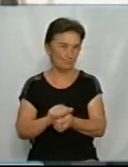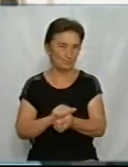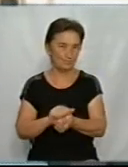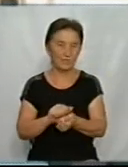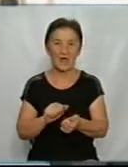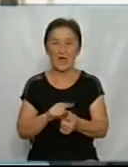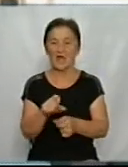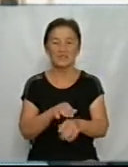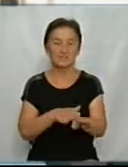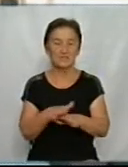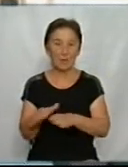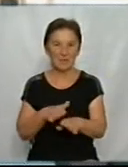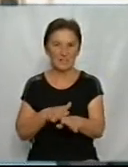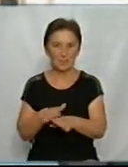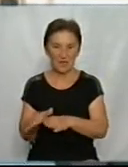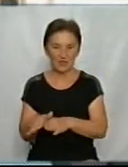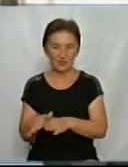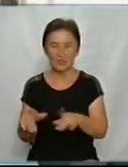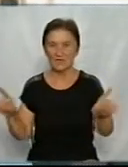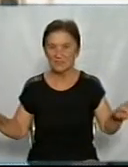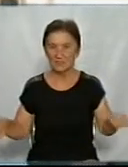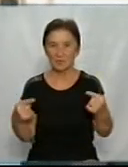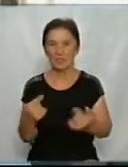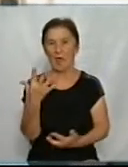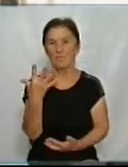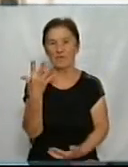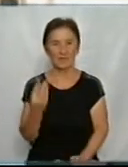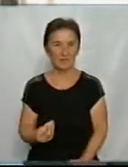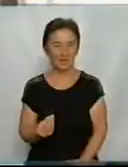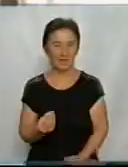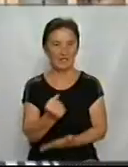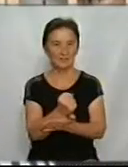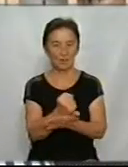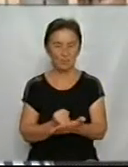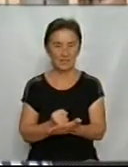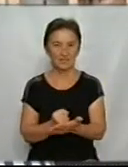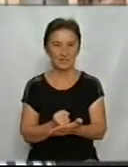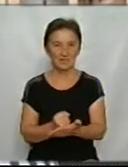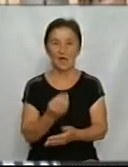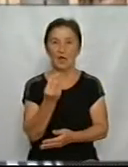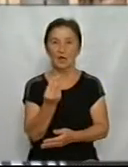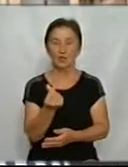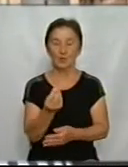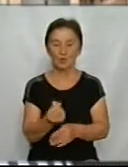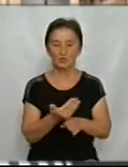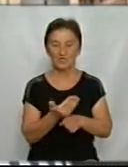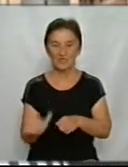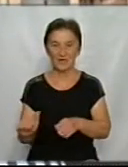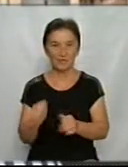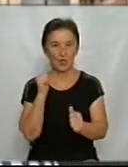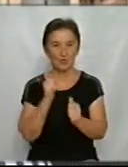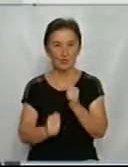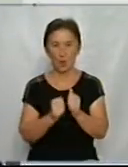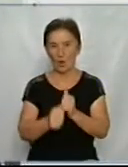забезпечені, створений зараз п'ятиденний запас і буде поповнюватися. Гроші виділятимуть з бюджету щомісяця, каже